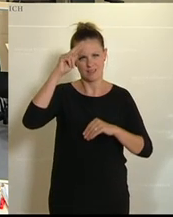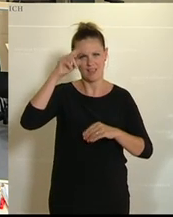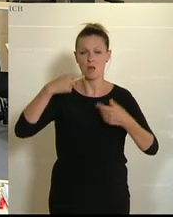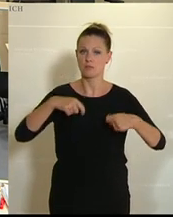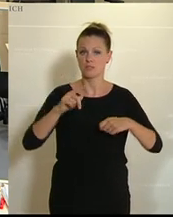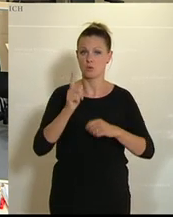Tierschutzsprecherin der Grünen.